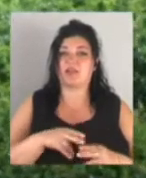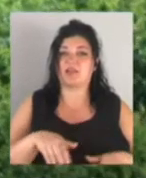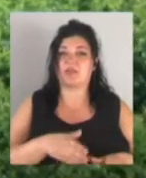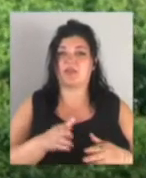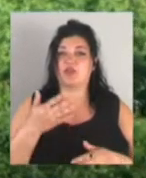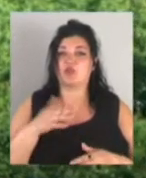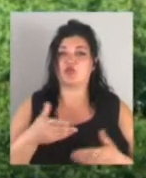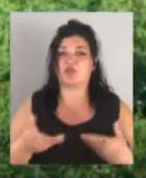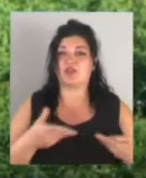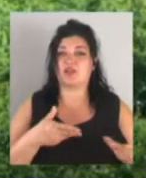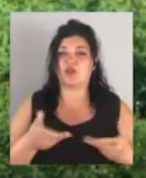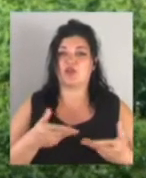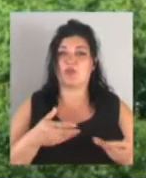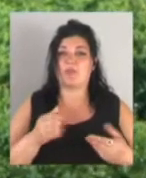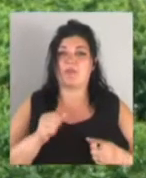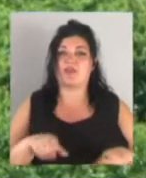А так,